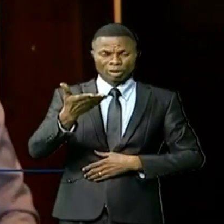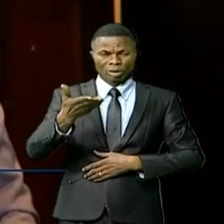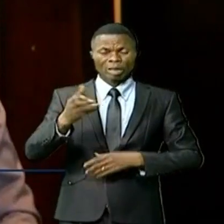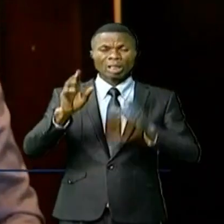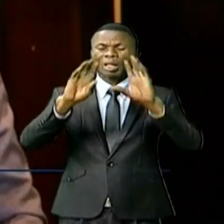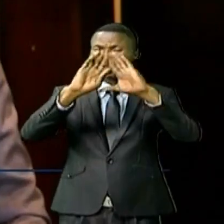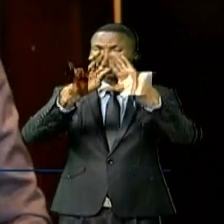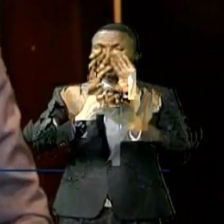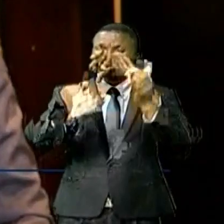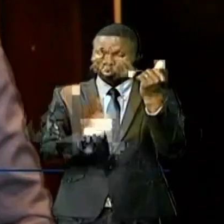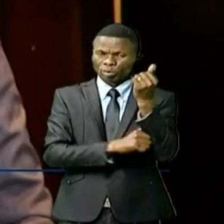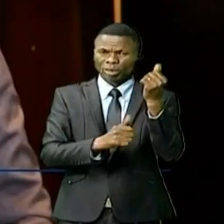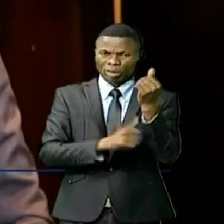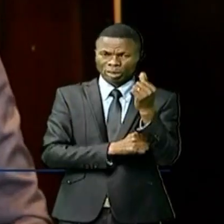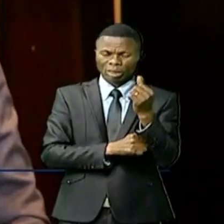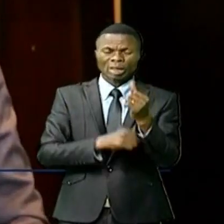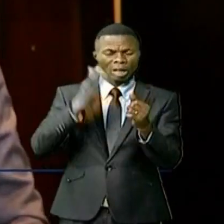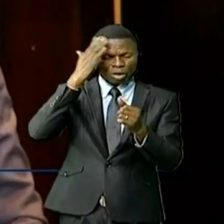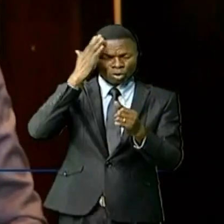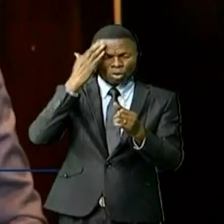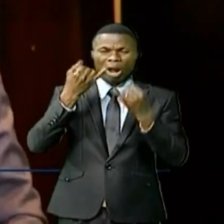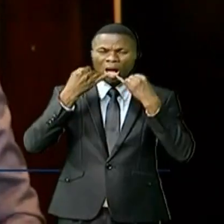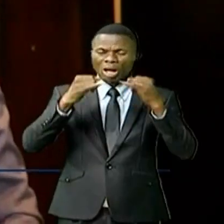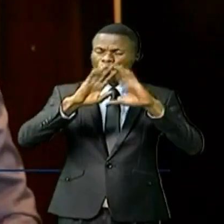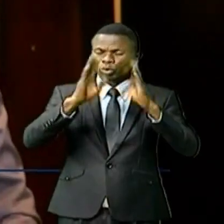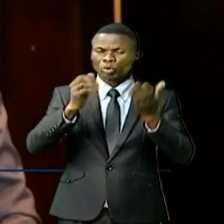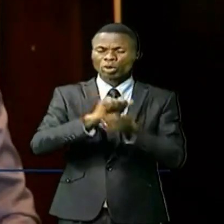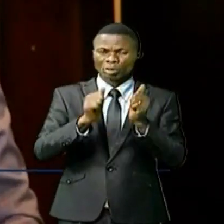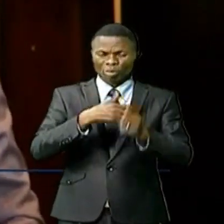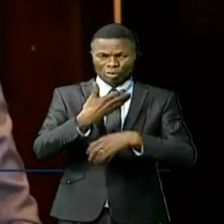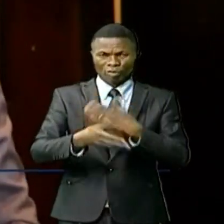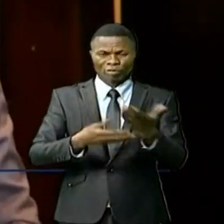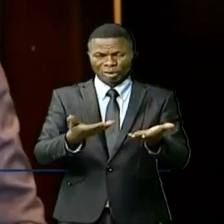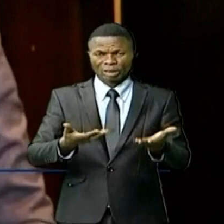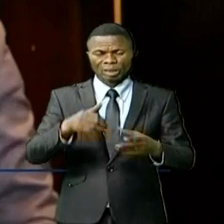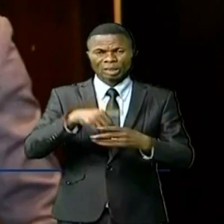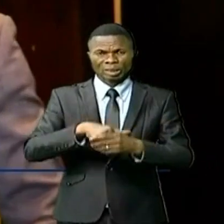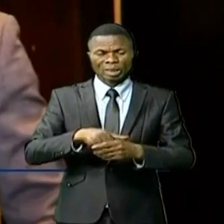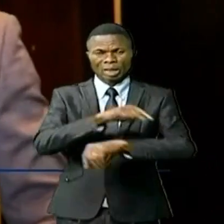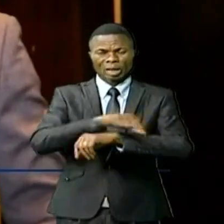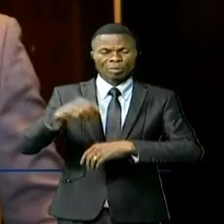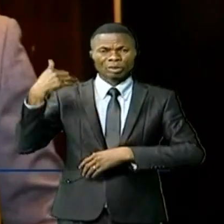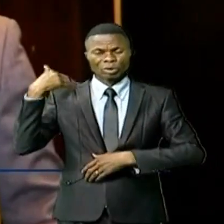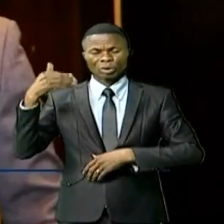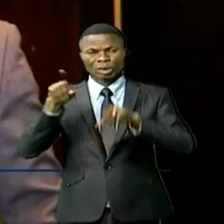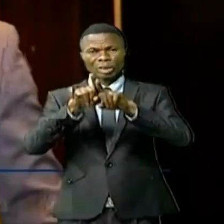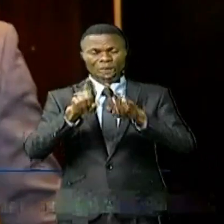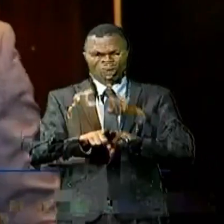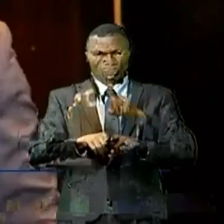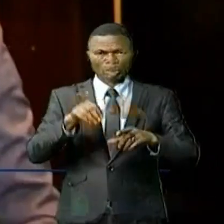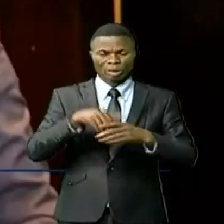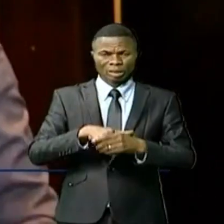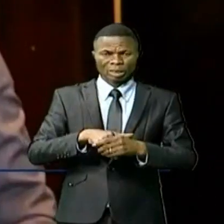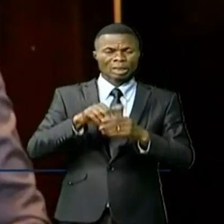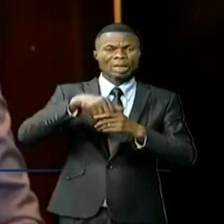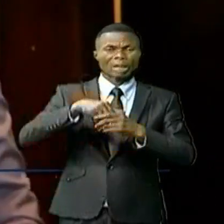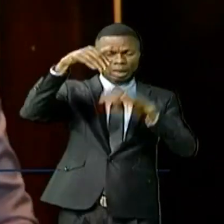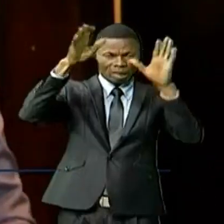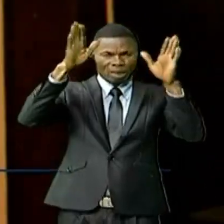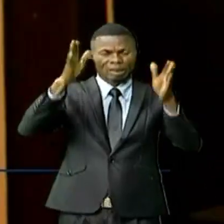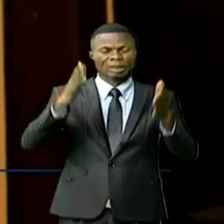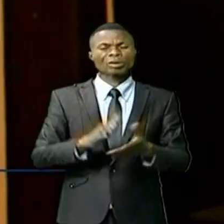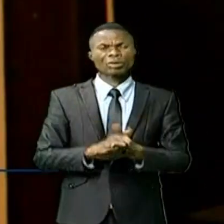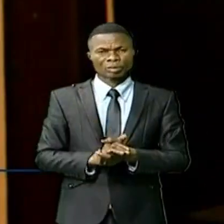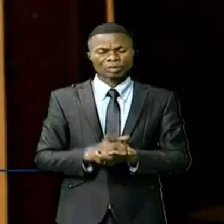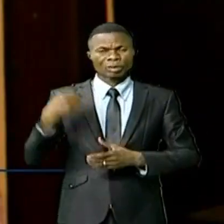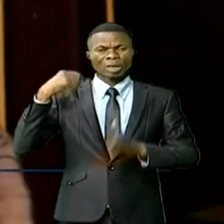public doit être informé de ce qui se passe au sein des institutions, mais également en dehors des institutions.